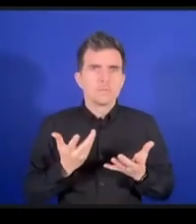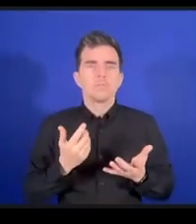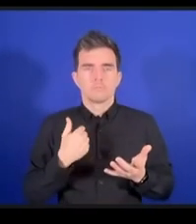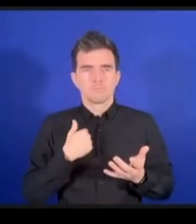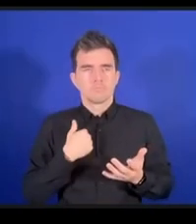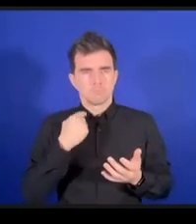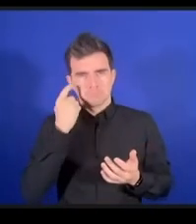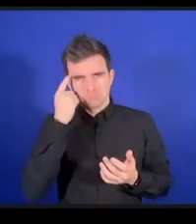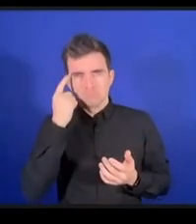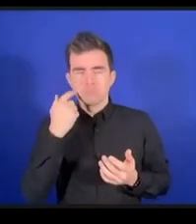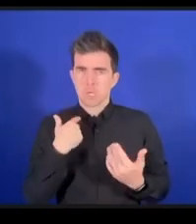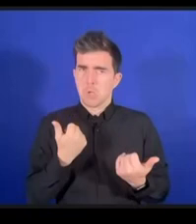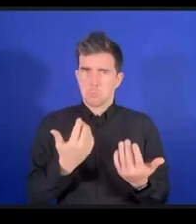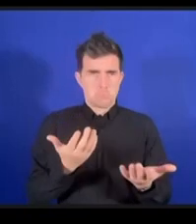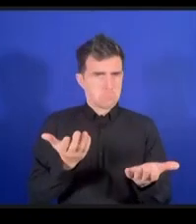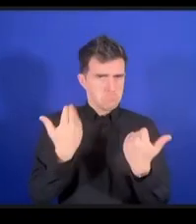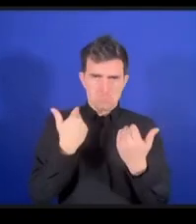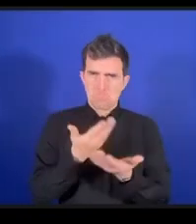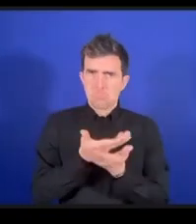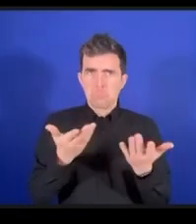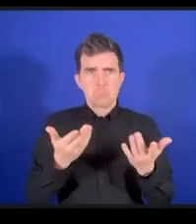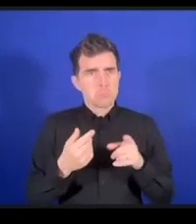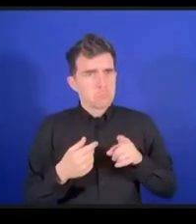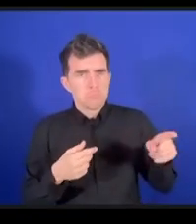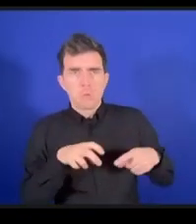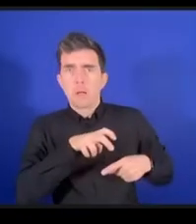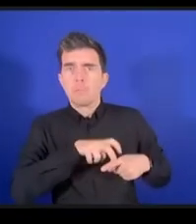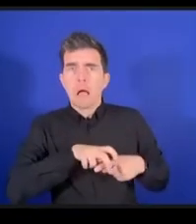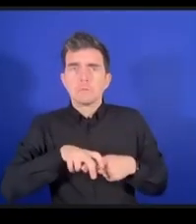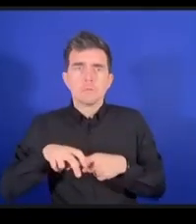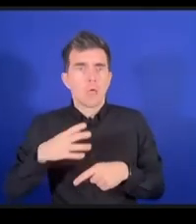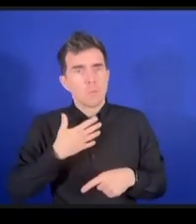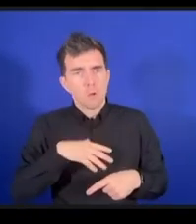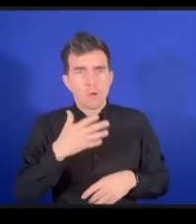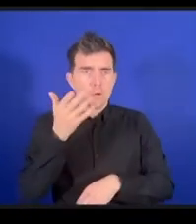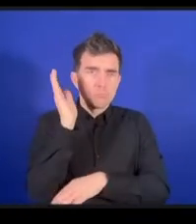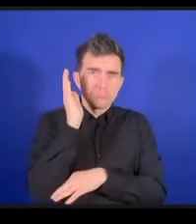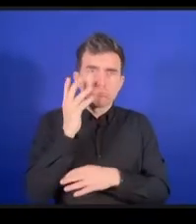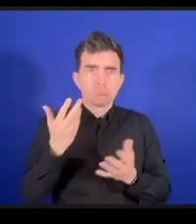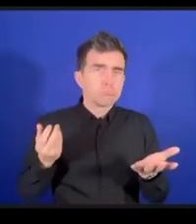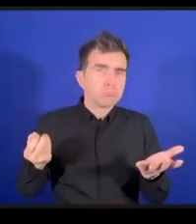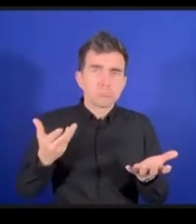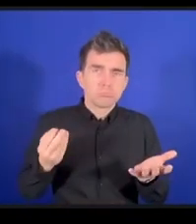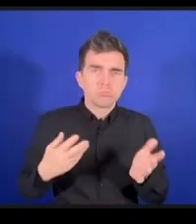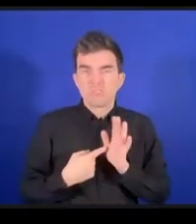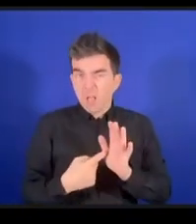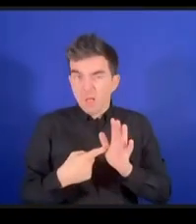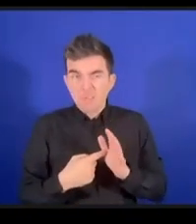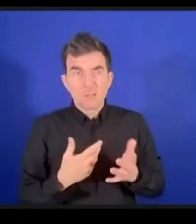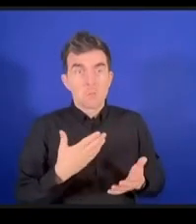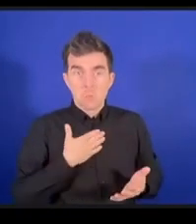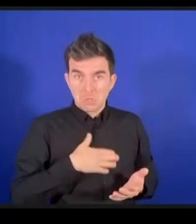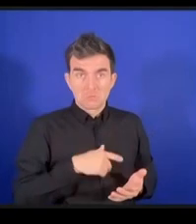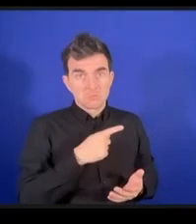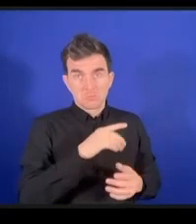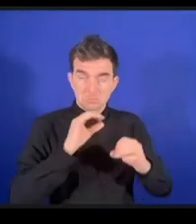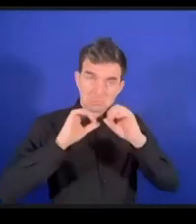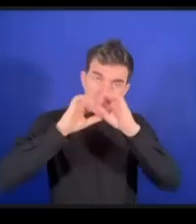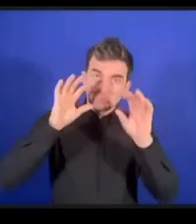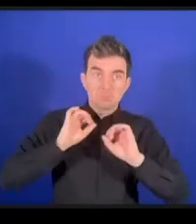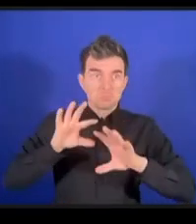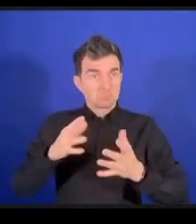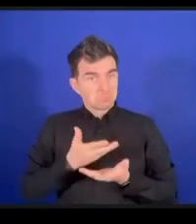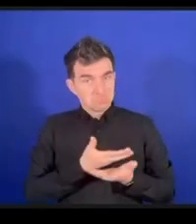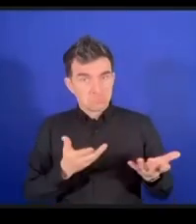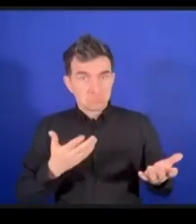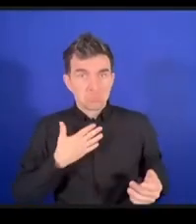いらっる方もいるのではないかと思うのでそのご経験あるいは何か評価ということでご意見を持って